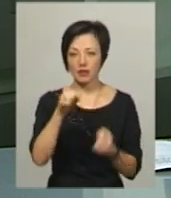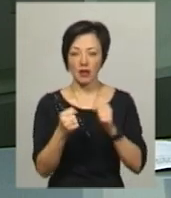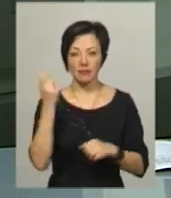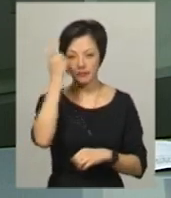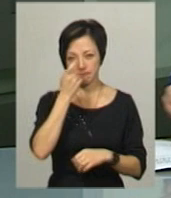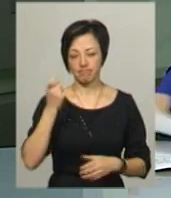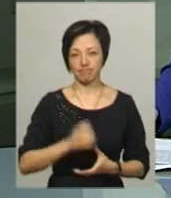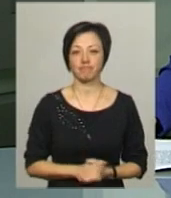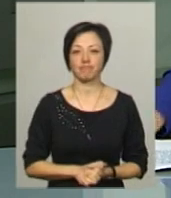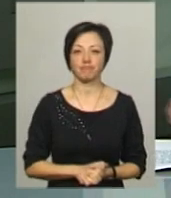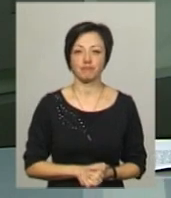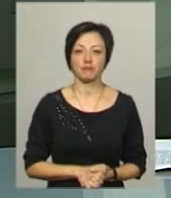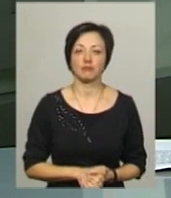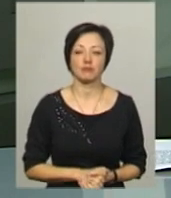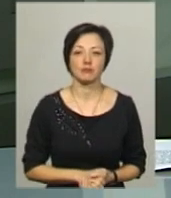нетверезий.